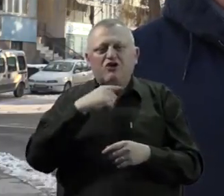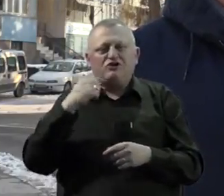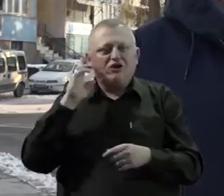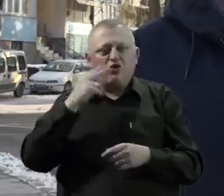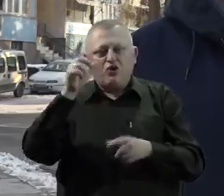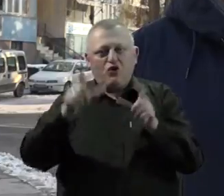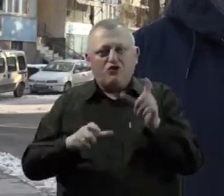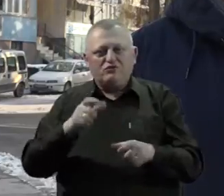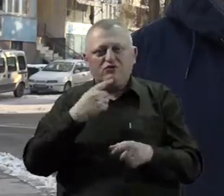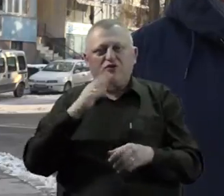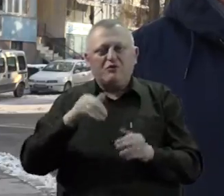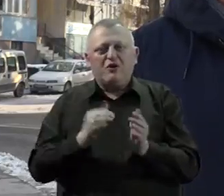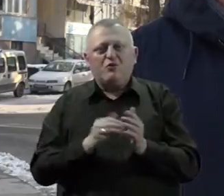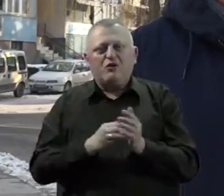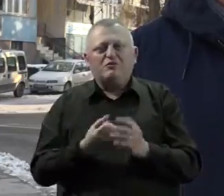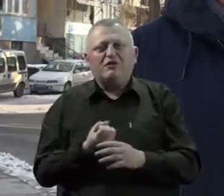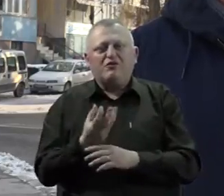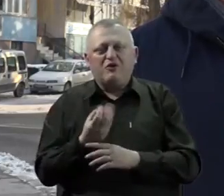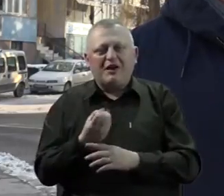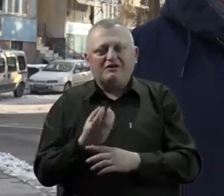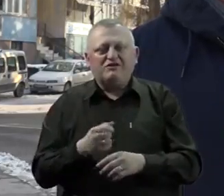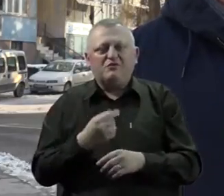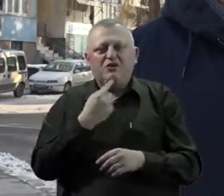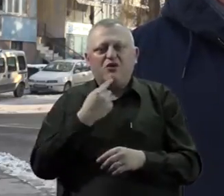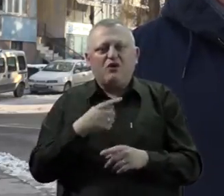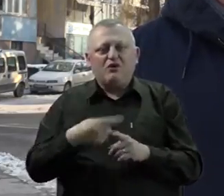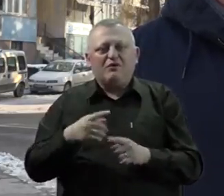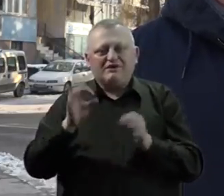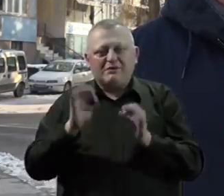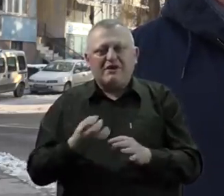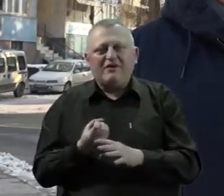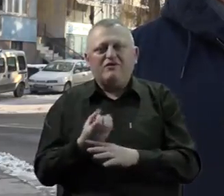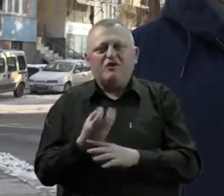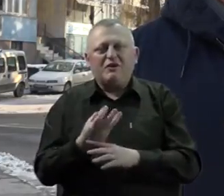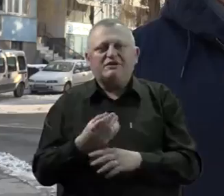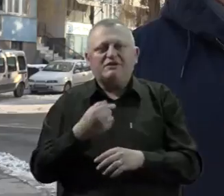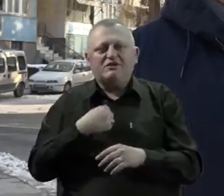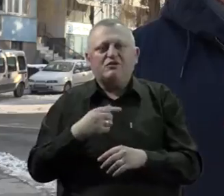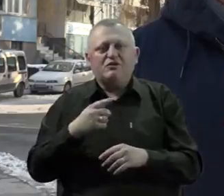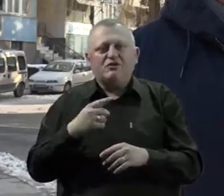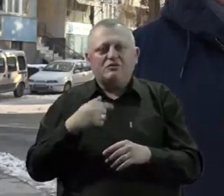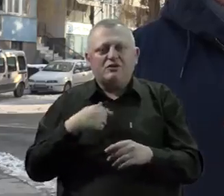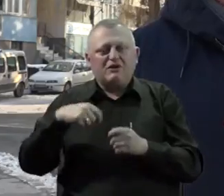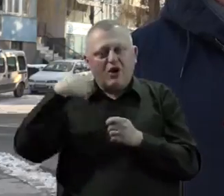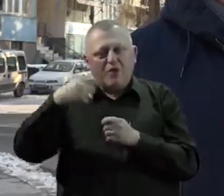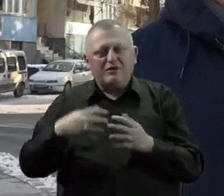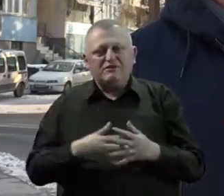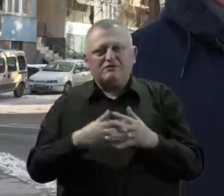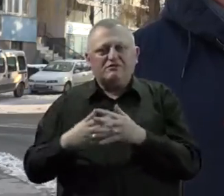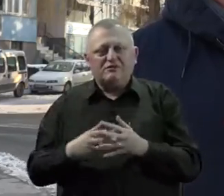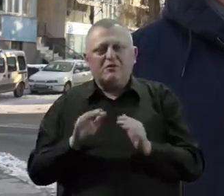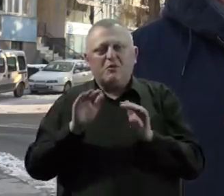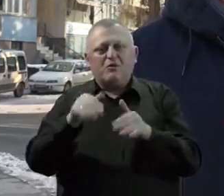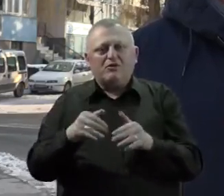osoba koji imaju potrebu za informaciju, kojim nedostaje prava informacija i mi smo tu kao medijski partneri da im